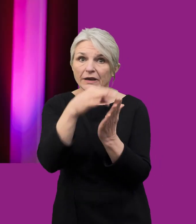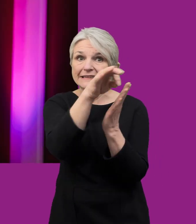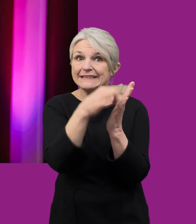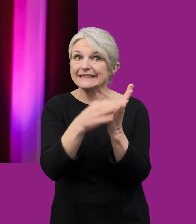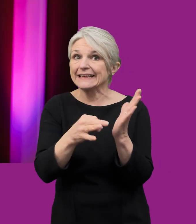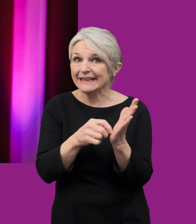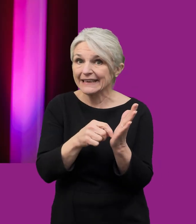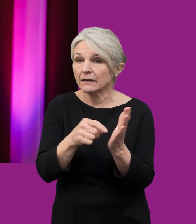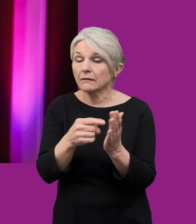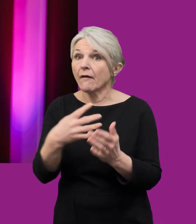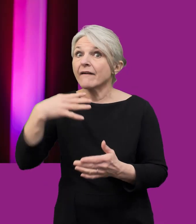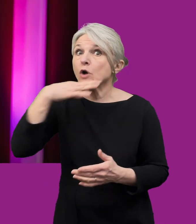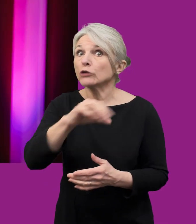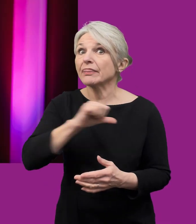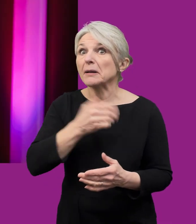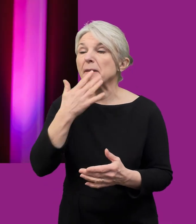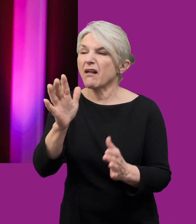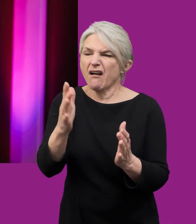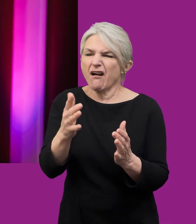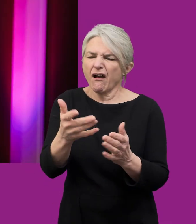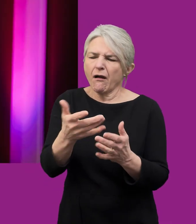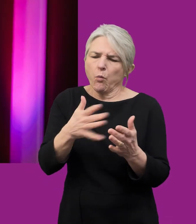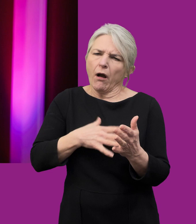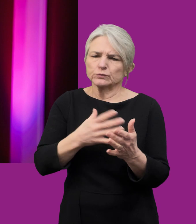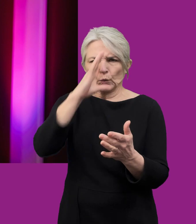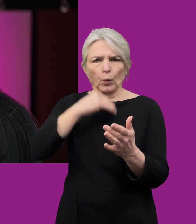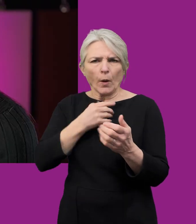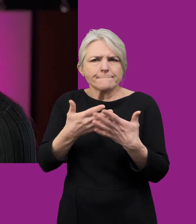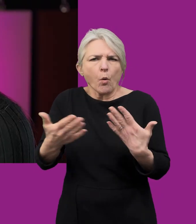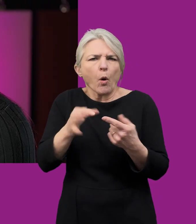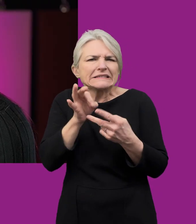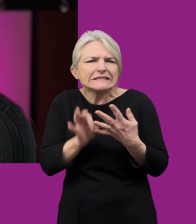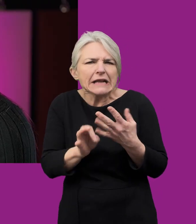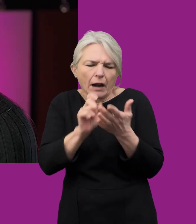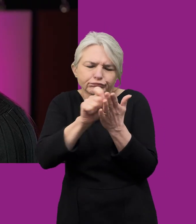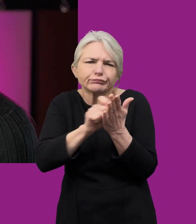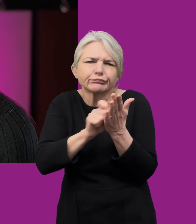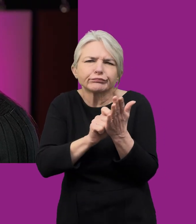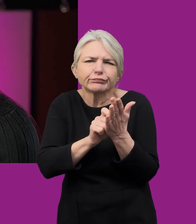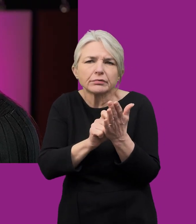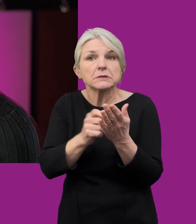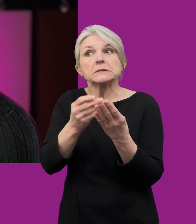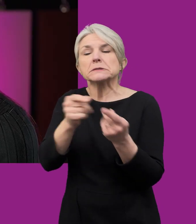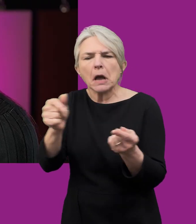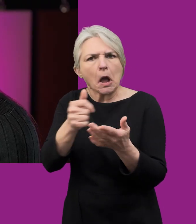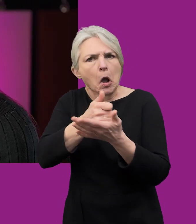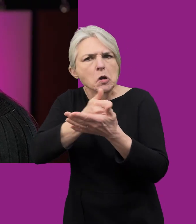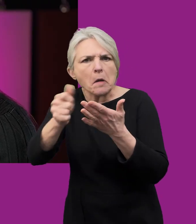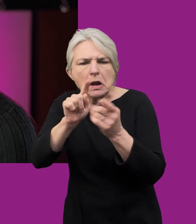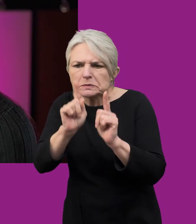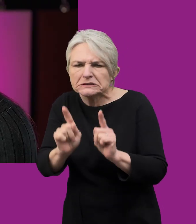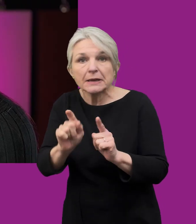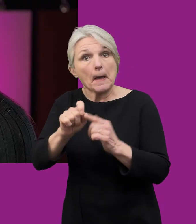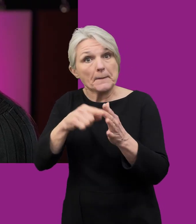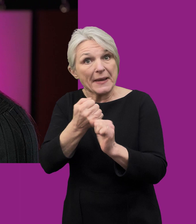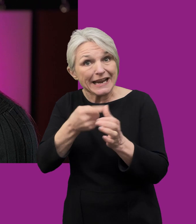Gallai pobl nodi ei crefyd drwy ddewis blwch ticio neu drwy ysgrifennu. Diwisiodd ychydig dros 400,000 o bobl